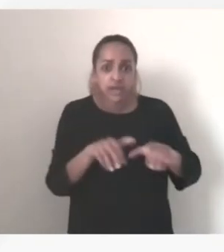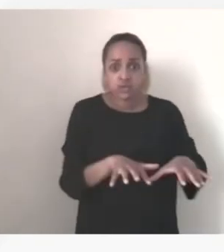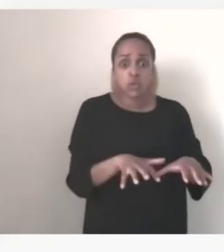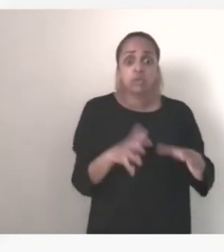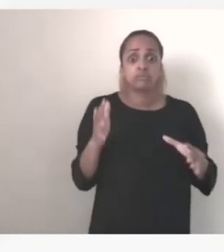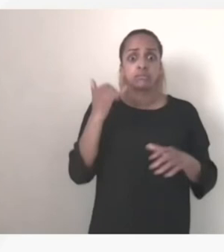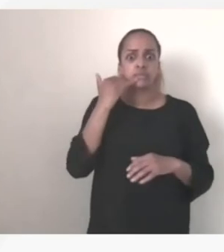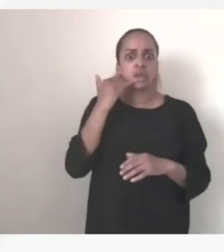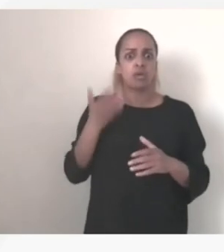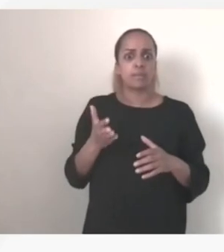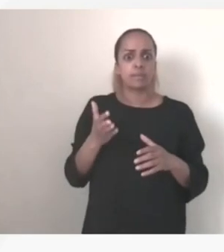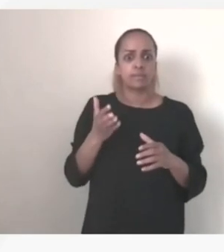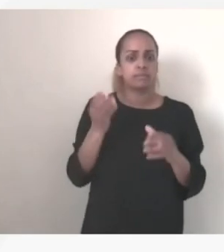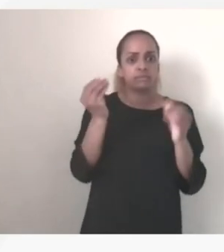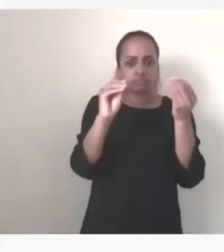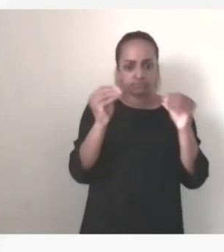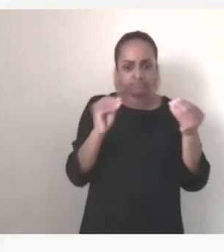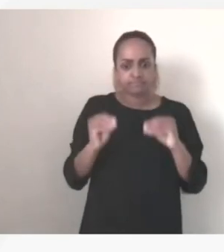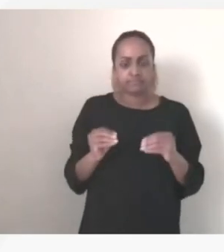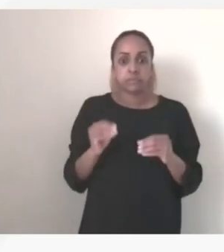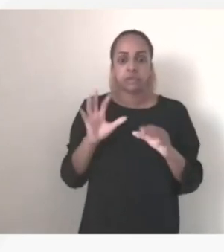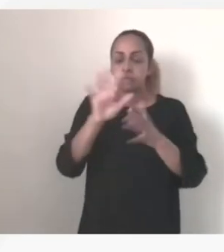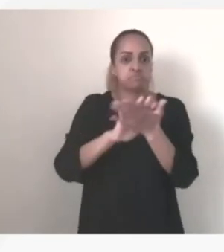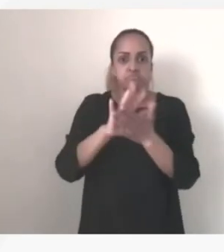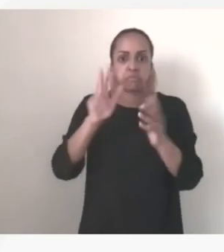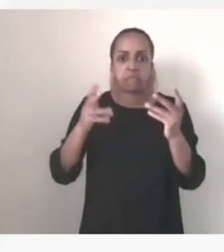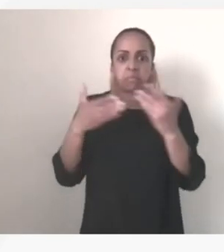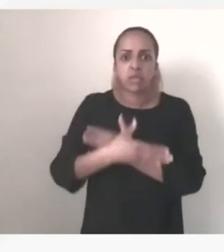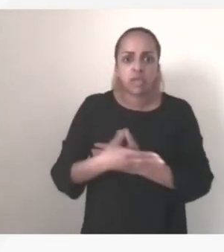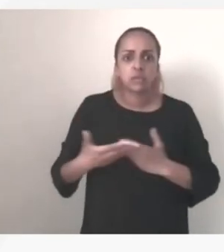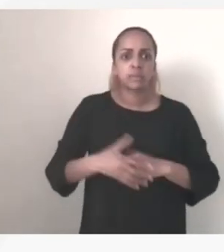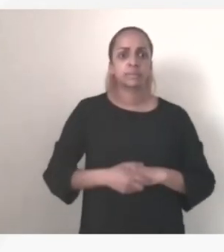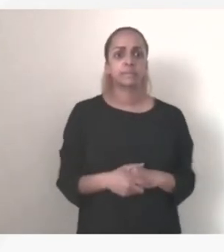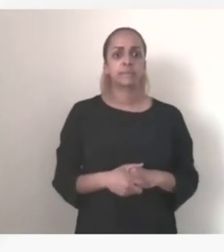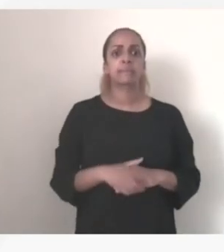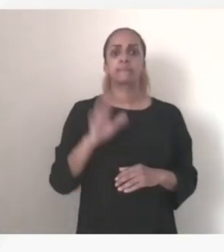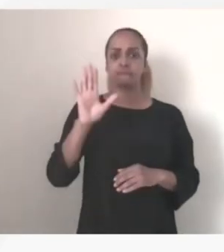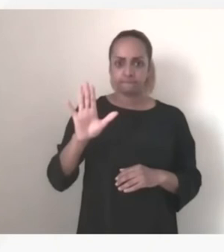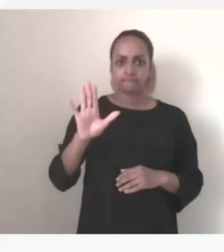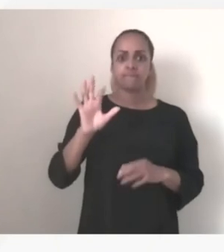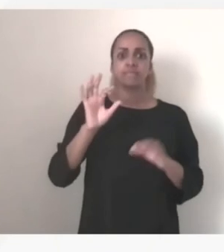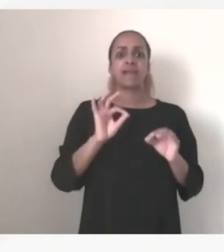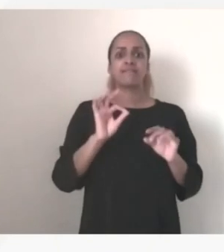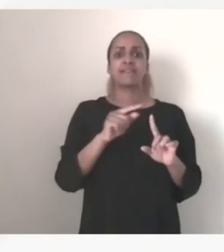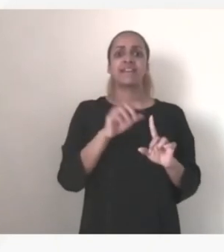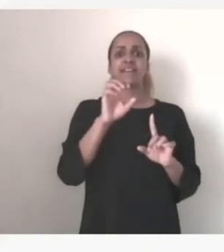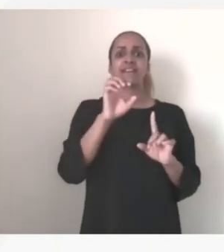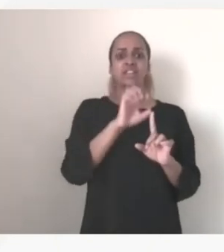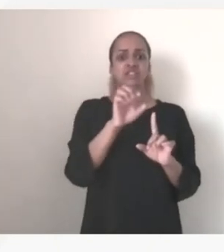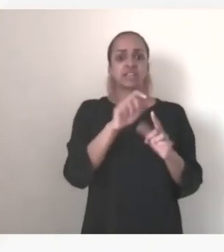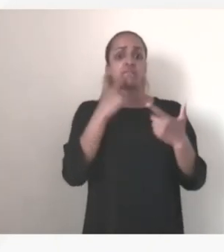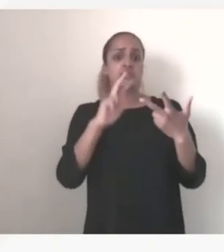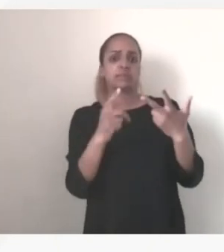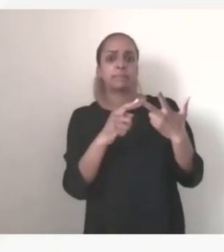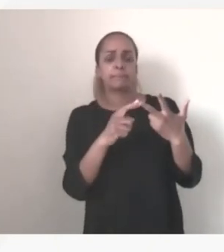période de petite incompréhension ce qui est mené sous l'égide de l'ENISA c'est un travail de coordination et de concaténation au niveau